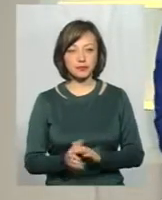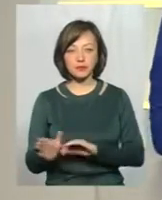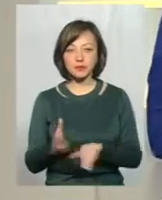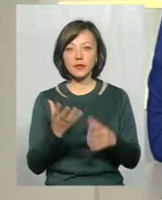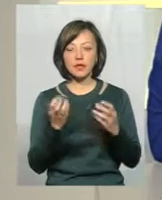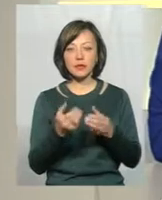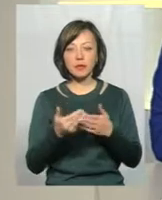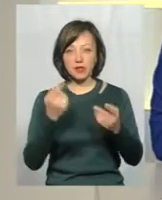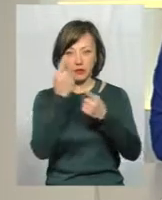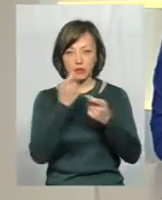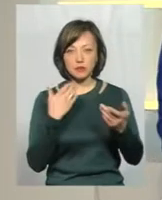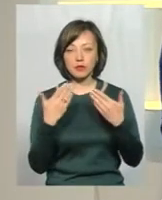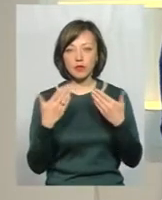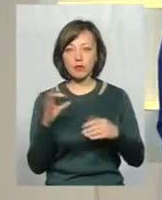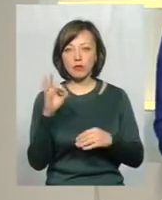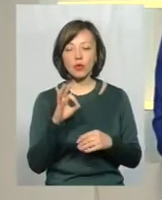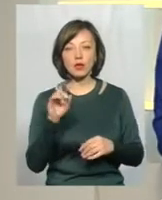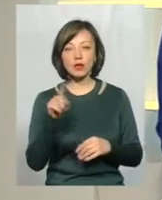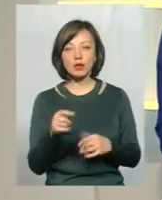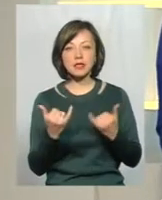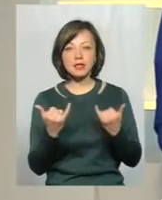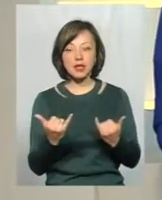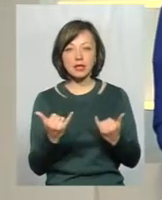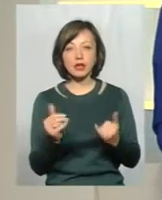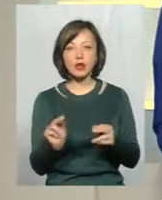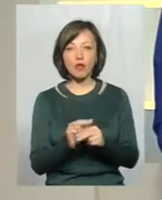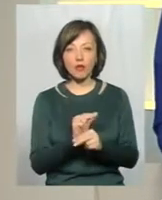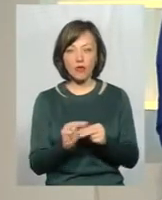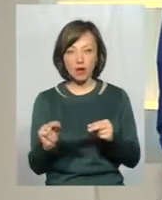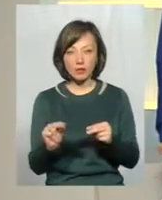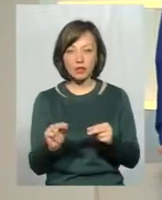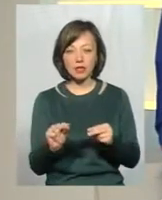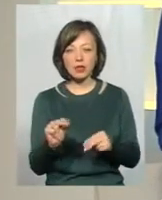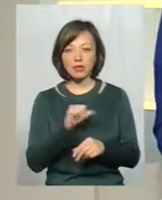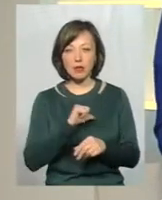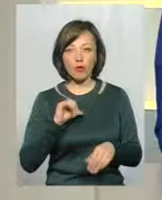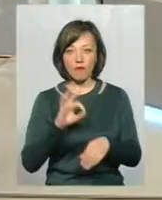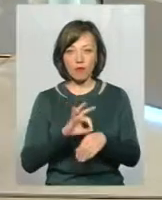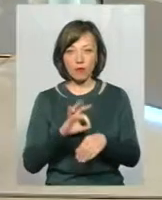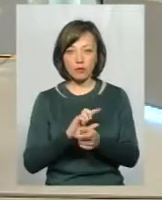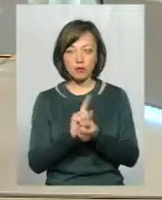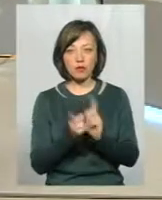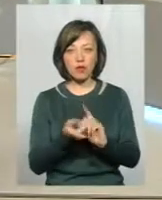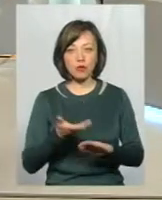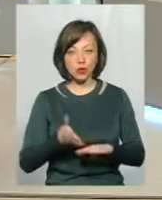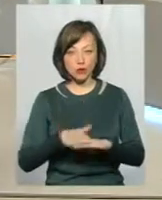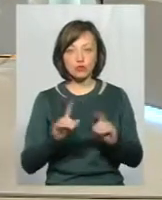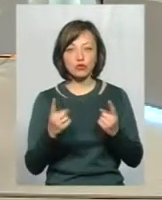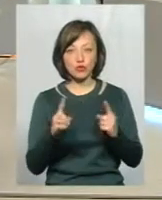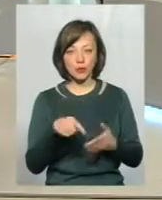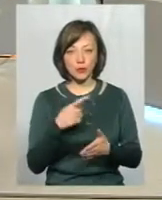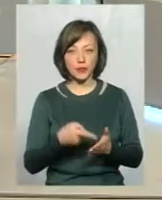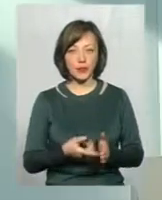ми з вами спілкувалися, ви говорили про те, що зараз і лікувати саму хворобу вже стало тяжче. Чому?